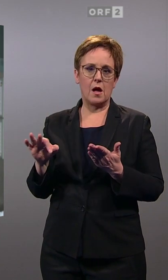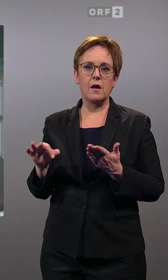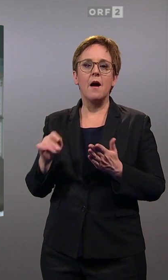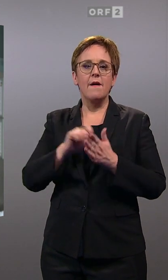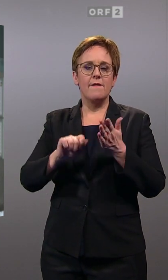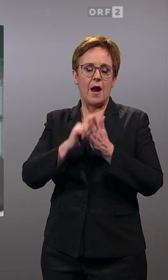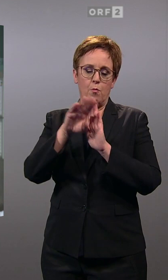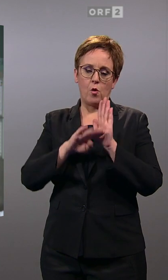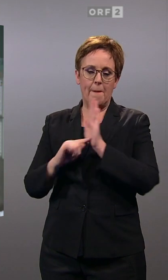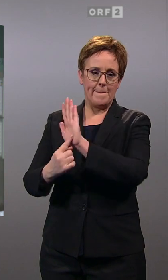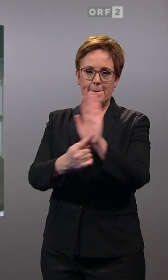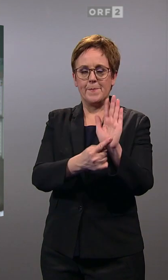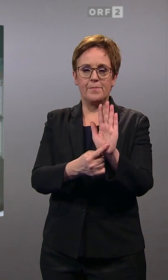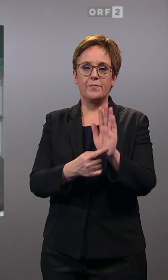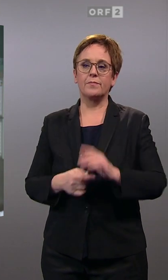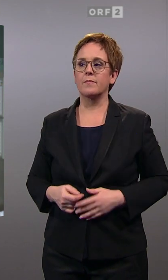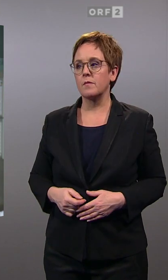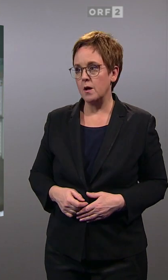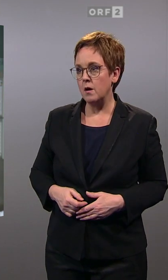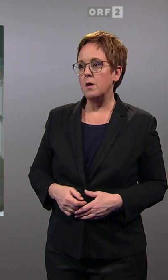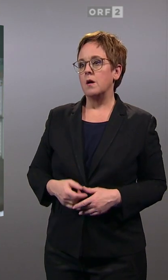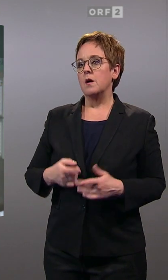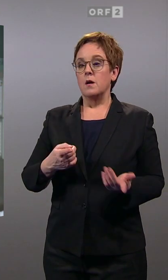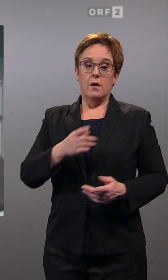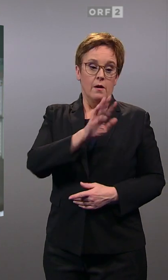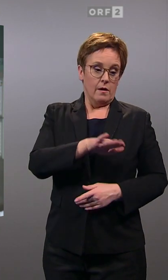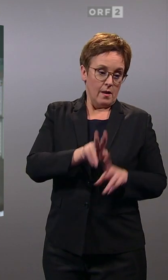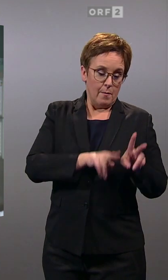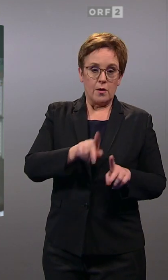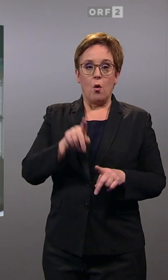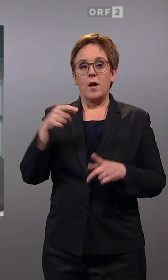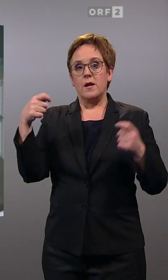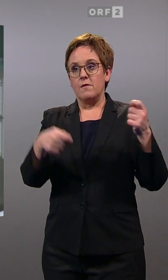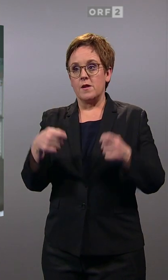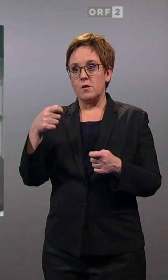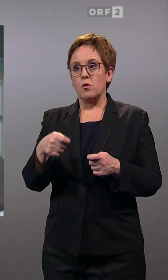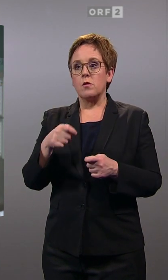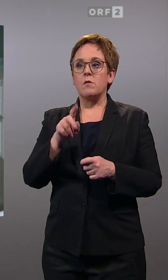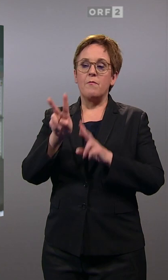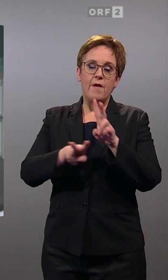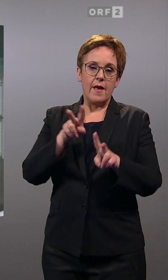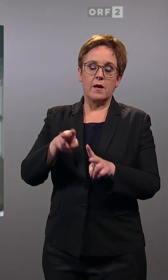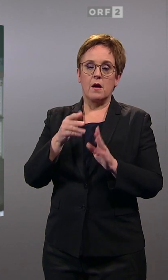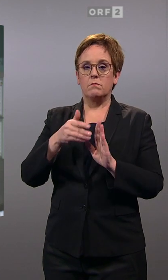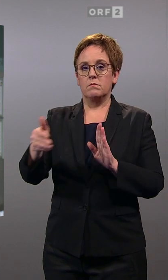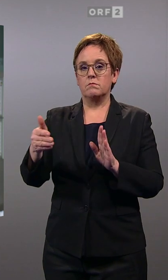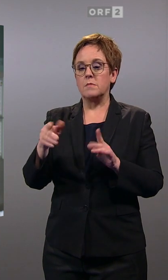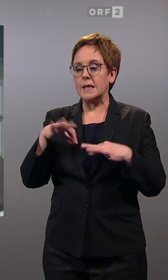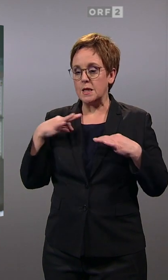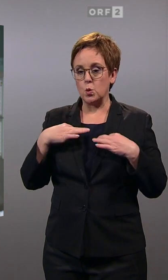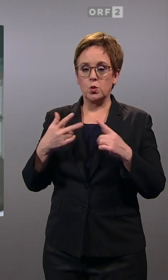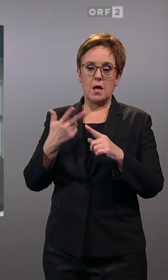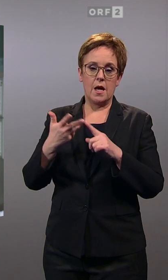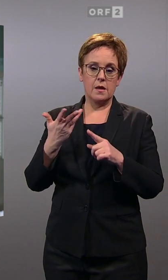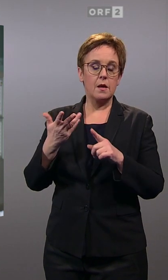Wahlprogramm sozusagen unter die Leute gebracht. Und das hat gereicht von Kinderbetreuung über Investitionen in Pflege und Gesundheit